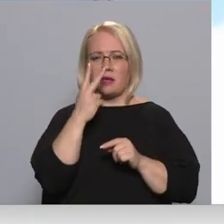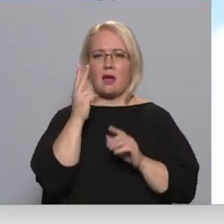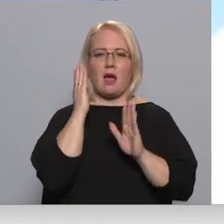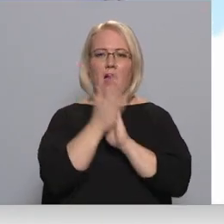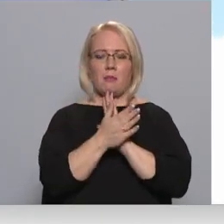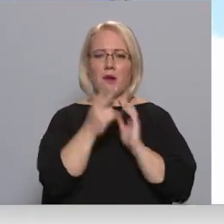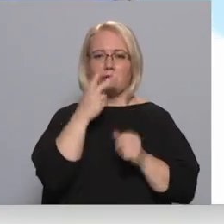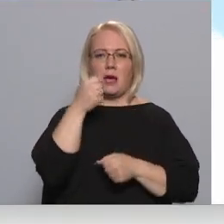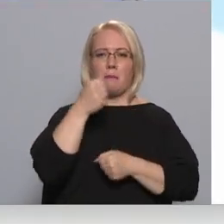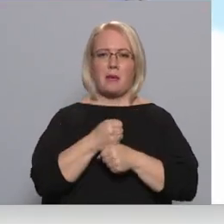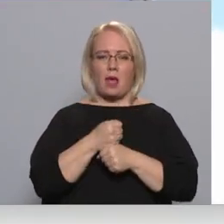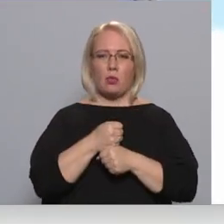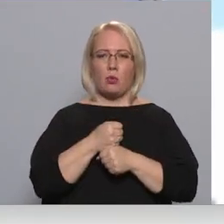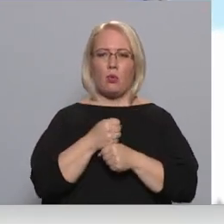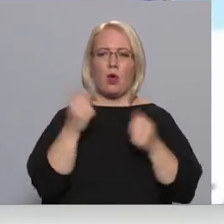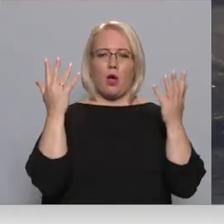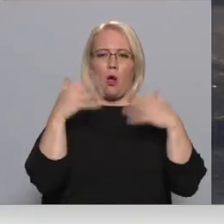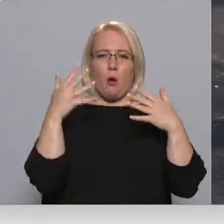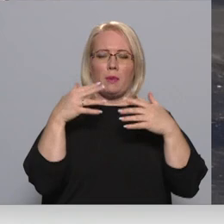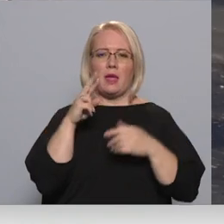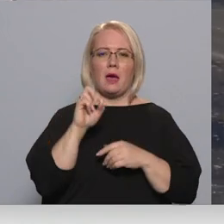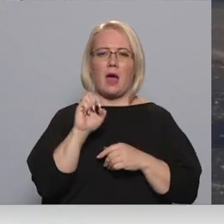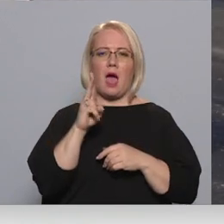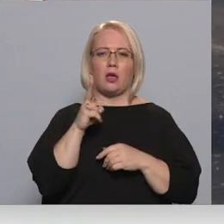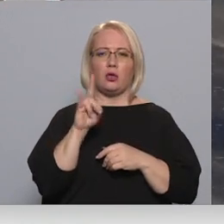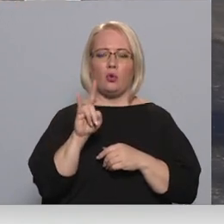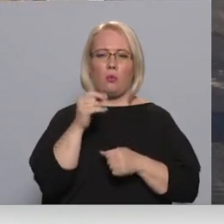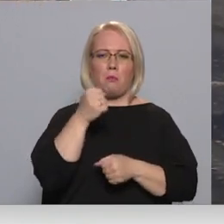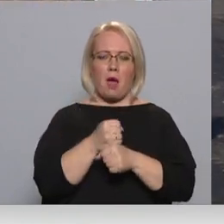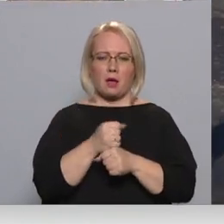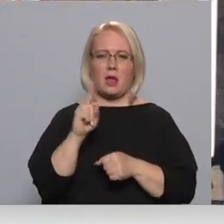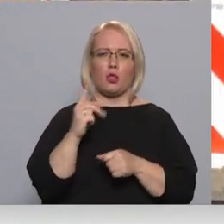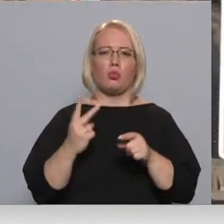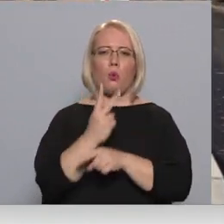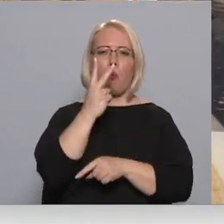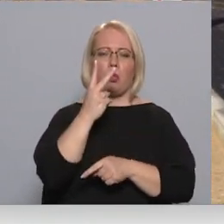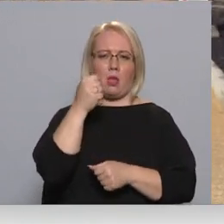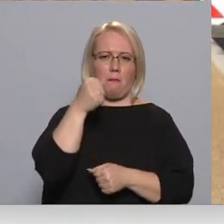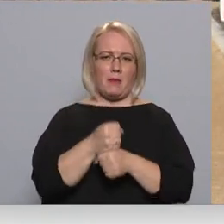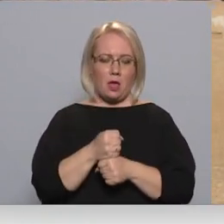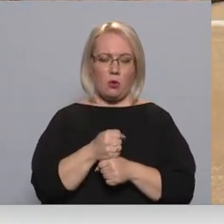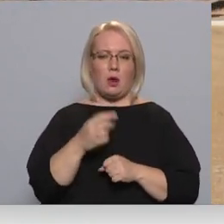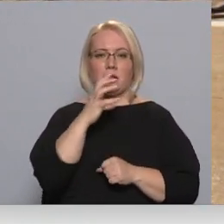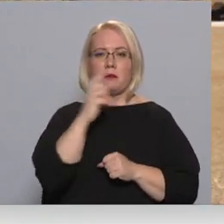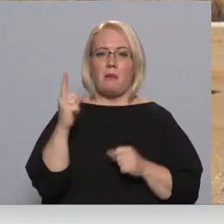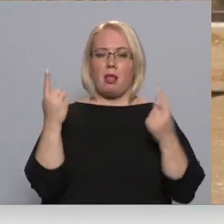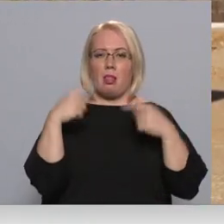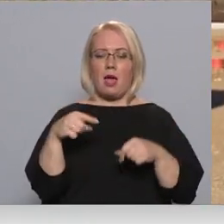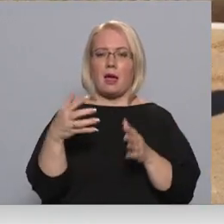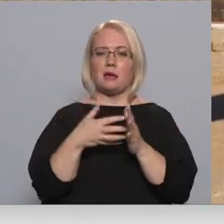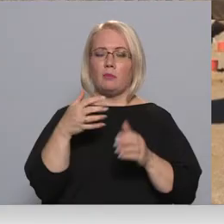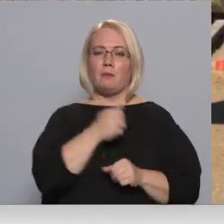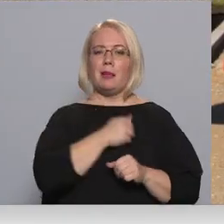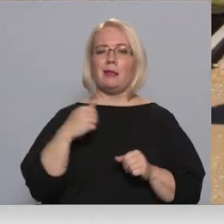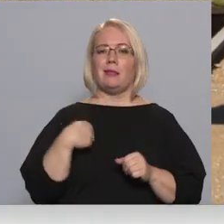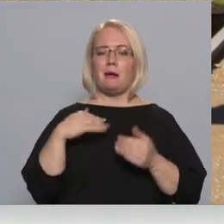pamanīs, pietura kombināts raņķu pagastā kļūs par tādu kā dubulto pietur. Padomi gados to izmantojas skrundas militārās